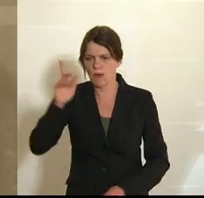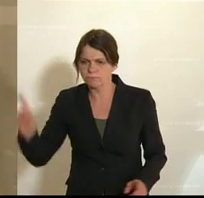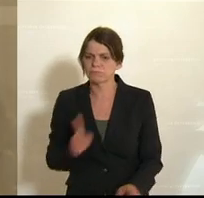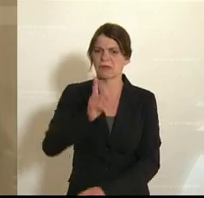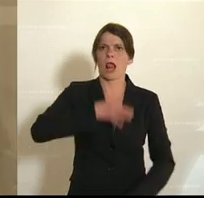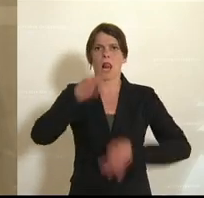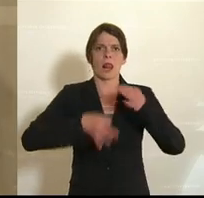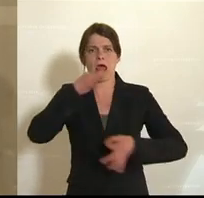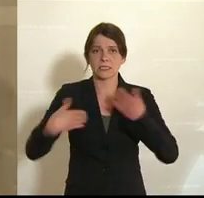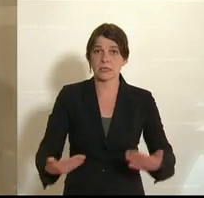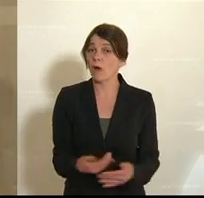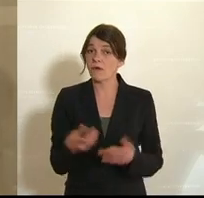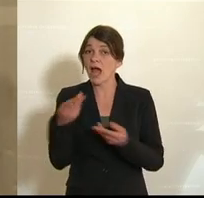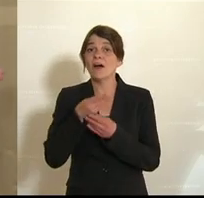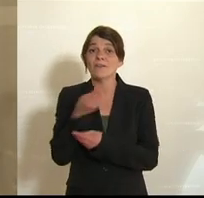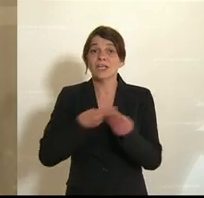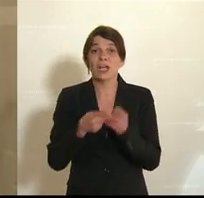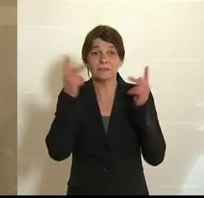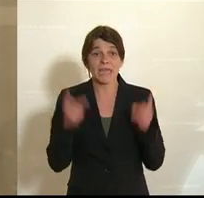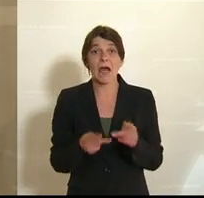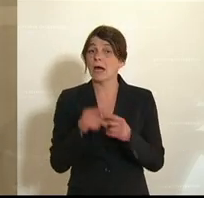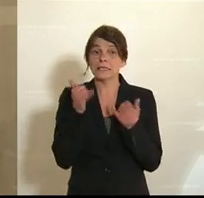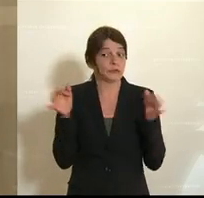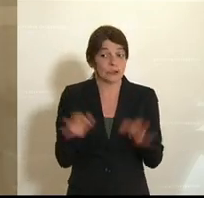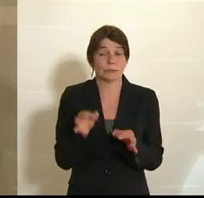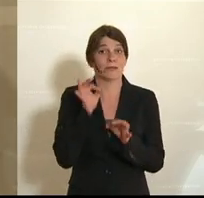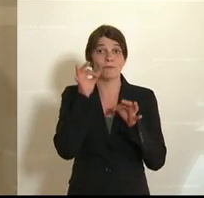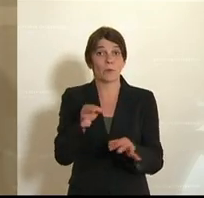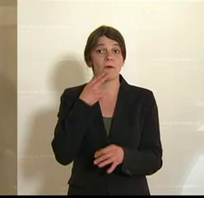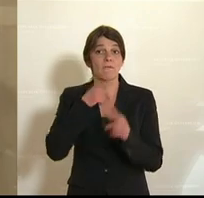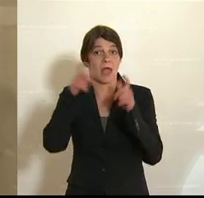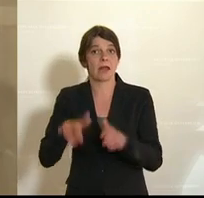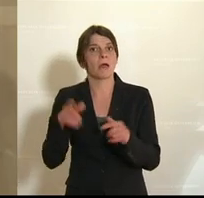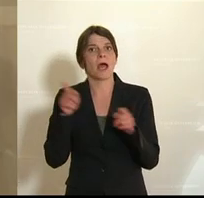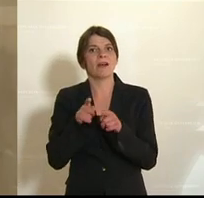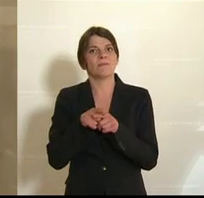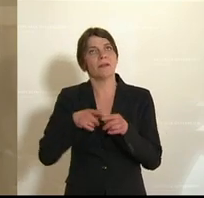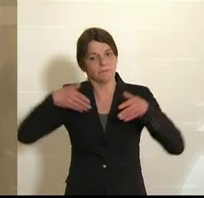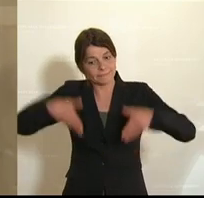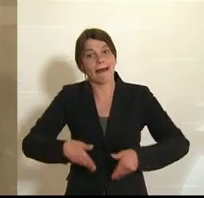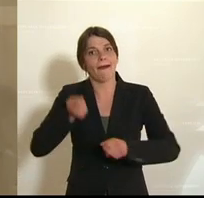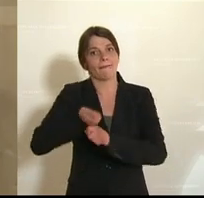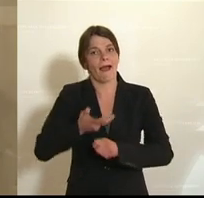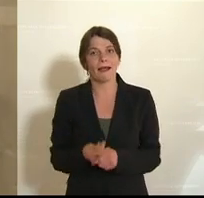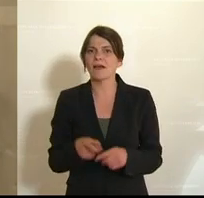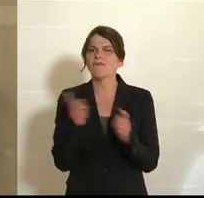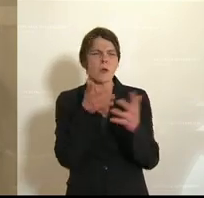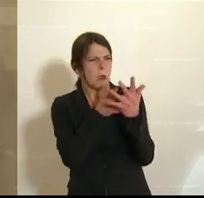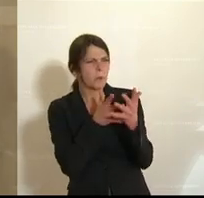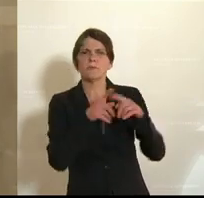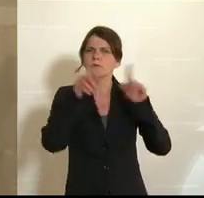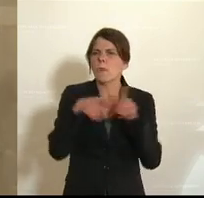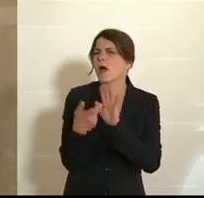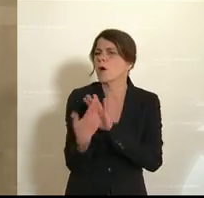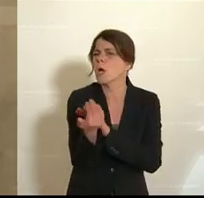Wirtschaftskammer ist in Wahrheit derzeit der Salgnagel für die Unternehmer. Es wird hier geprüft, es werden hier Formulare nachgefordert.